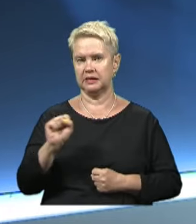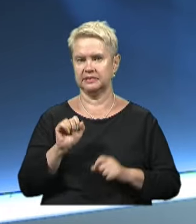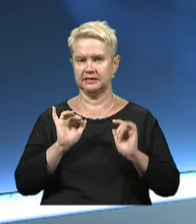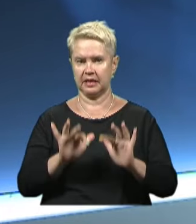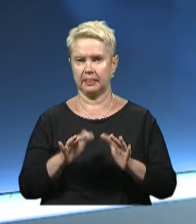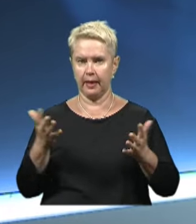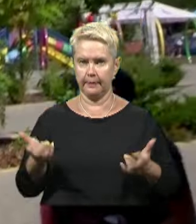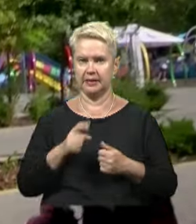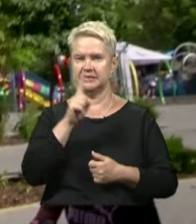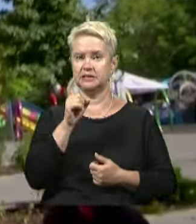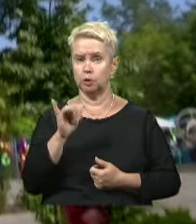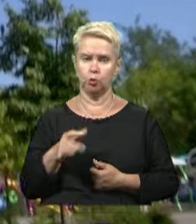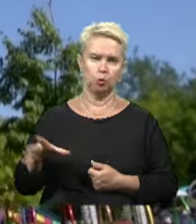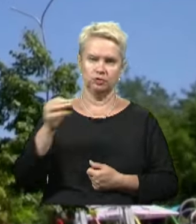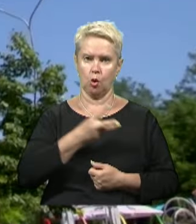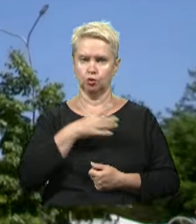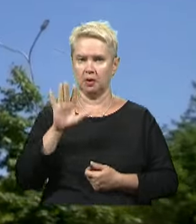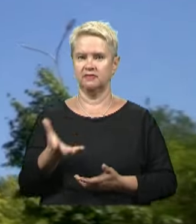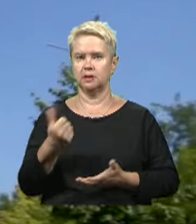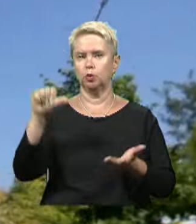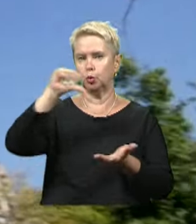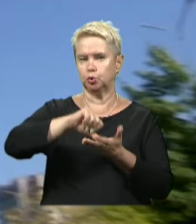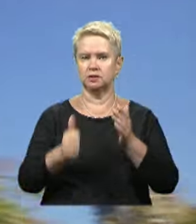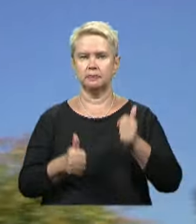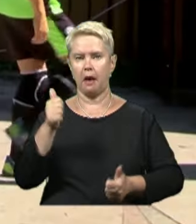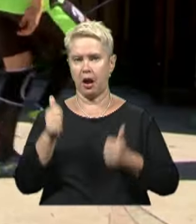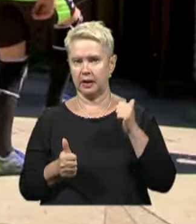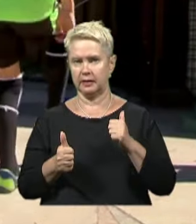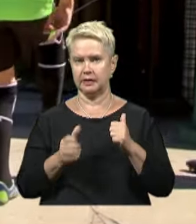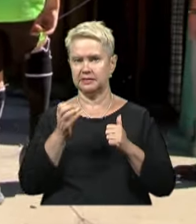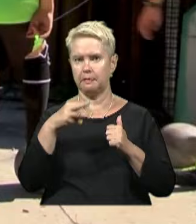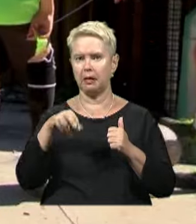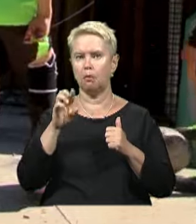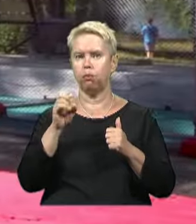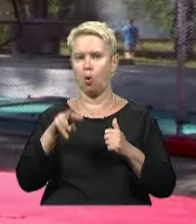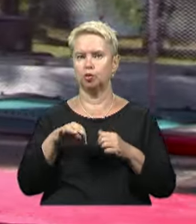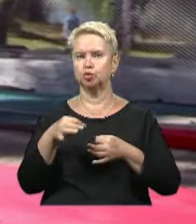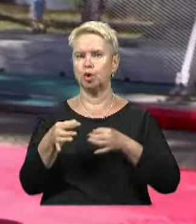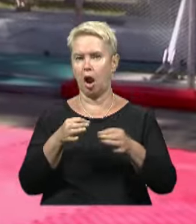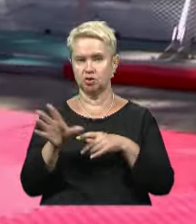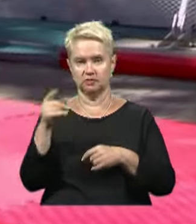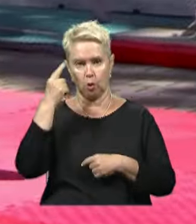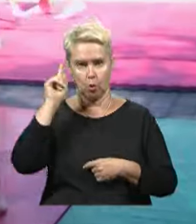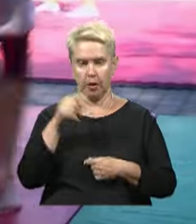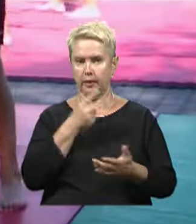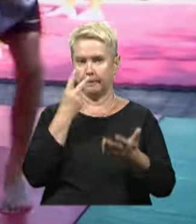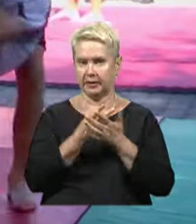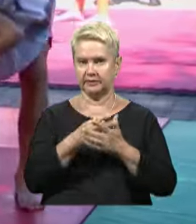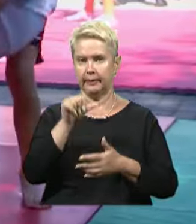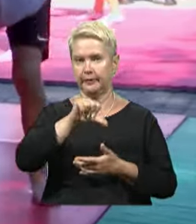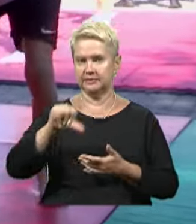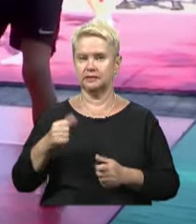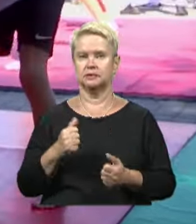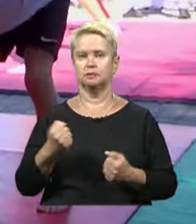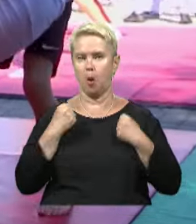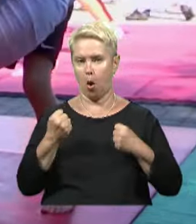захід на підтримку ЗСУ. Усі охочі могли взяти участь у змаганнях сметболо та шашок. Свої вміння продемонстрували і місцеві